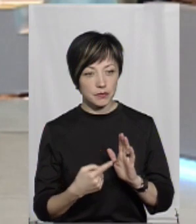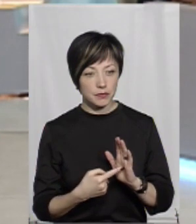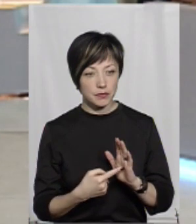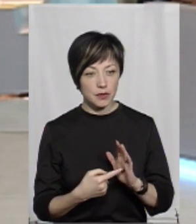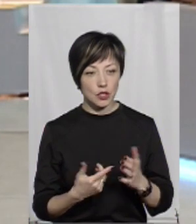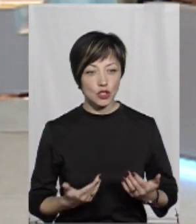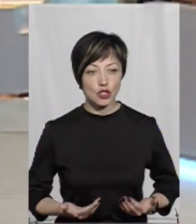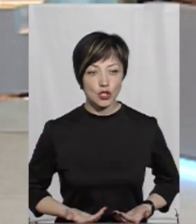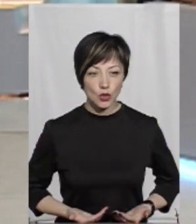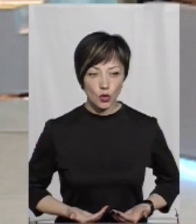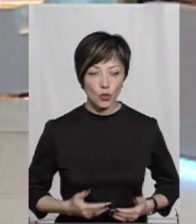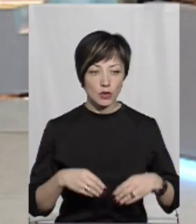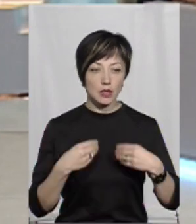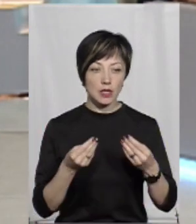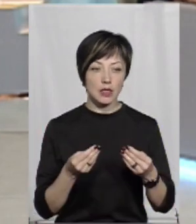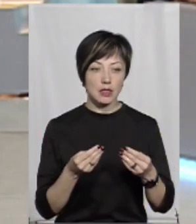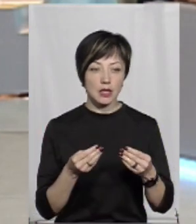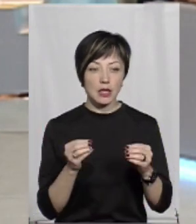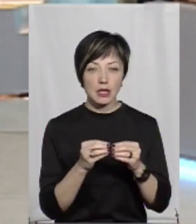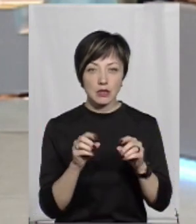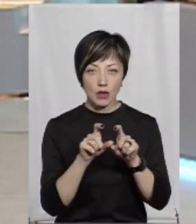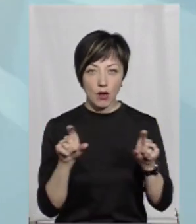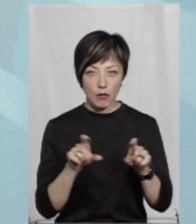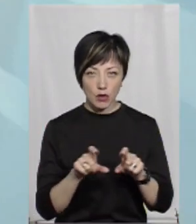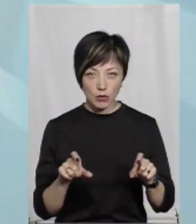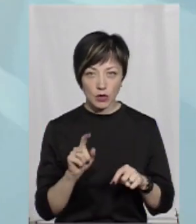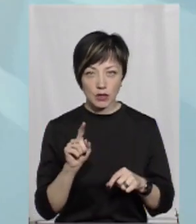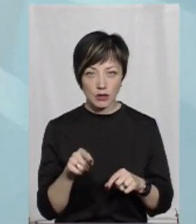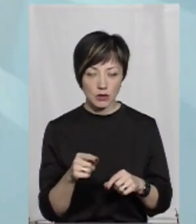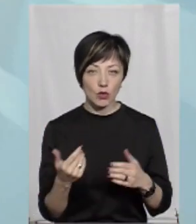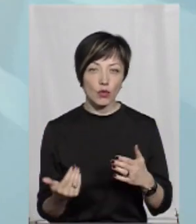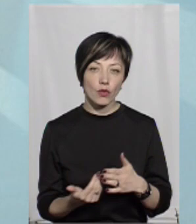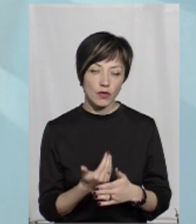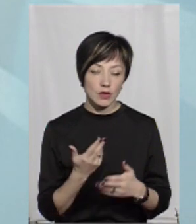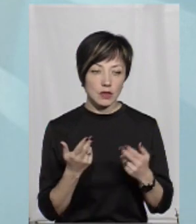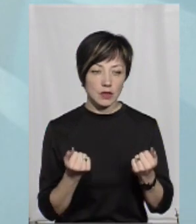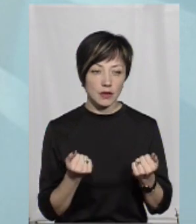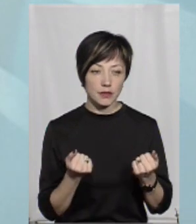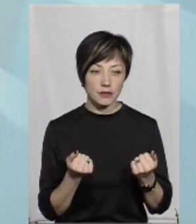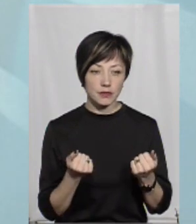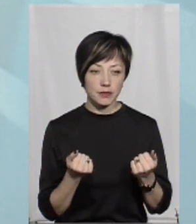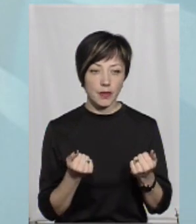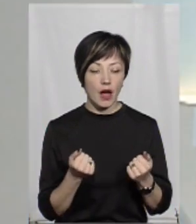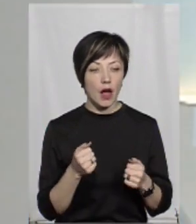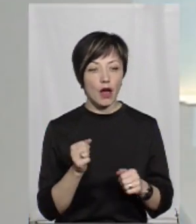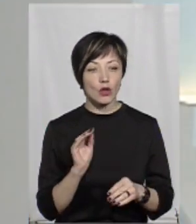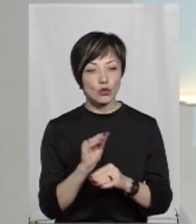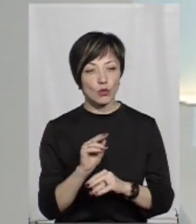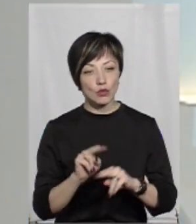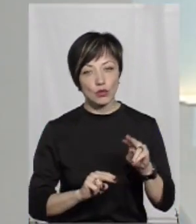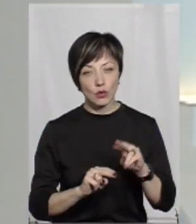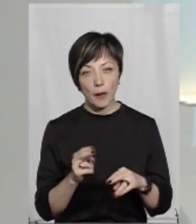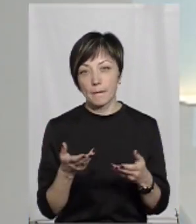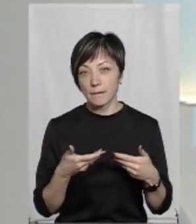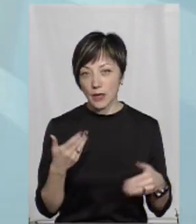Ну, житло надається в десятох амбулаторіях, там, прописані. Такі нові. В нових. А ті, що добудовуються?